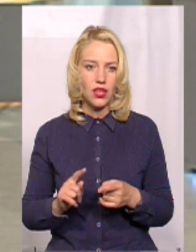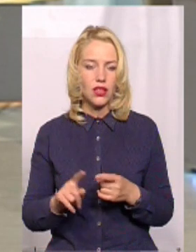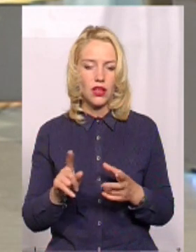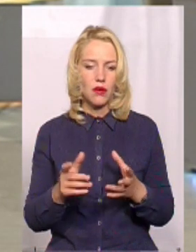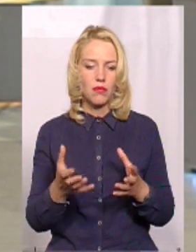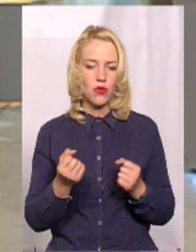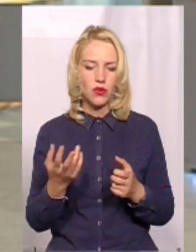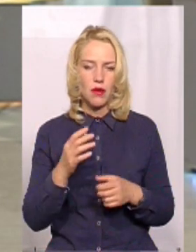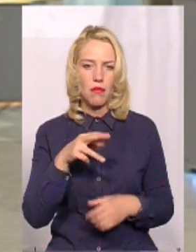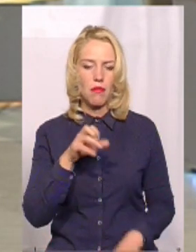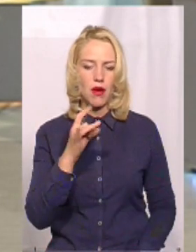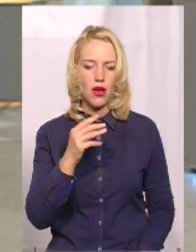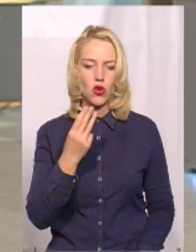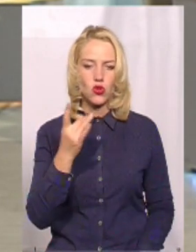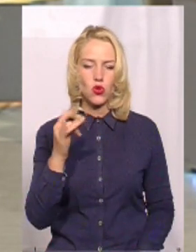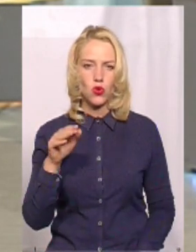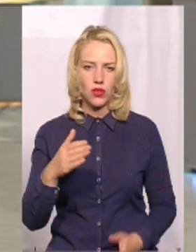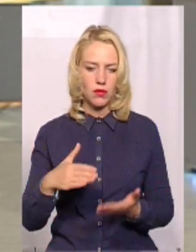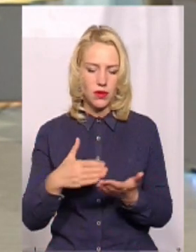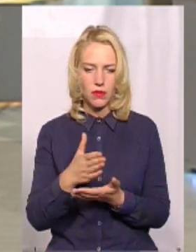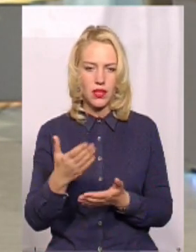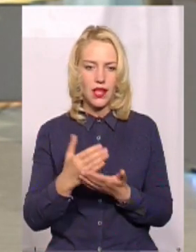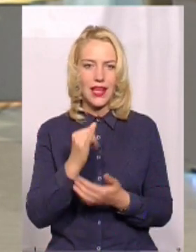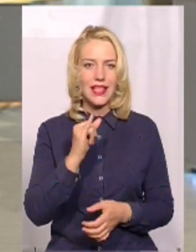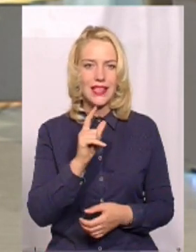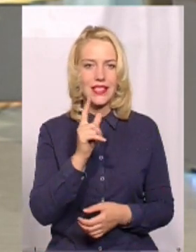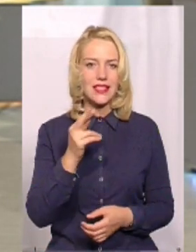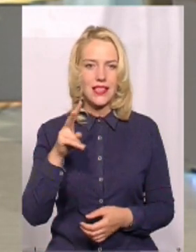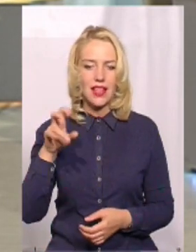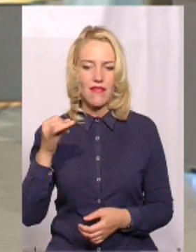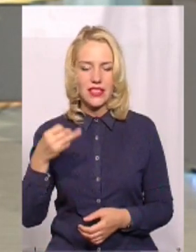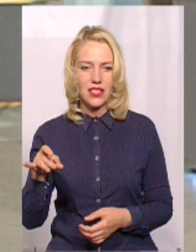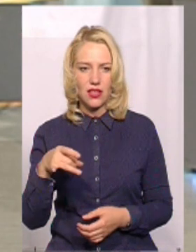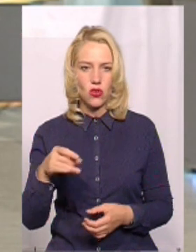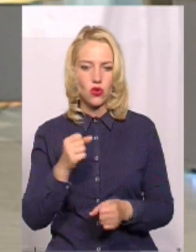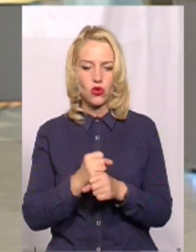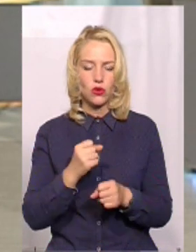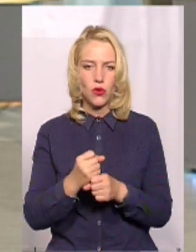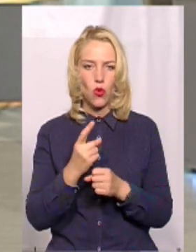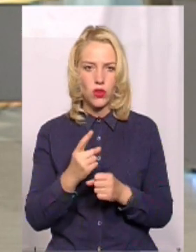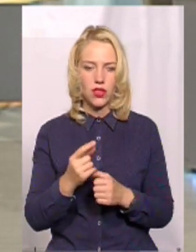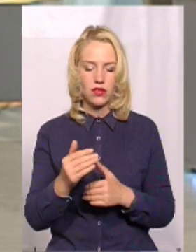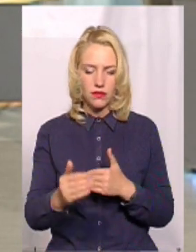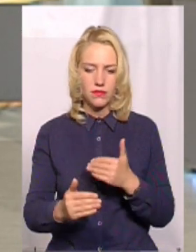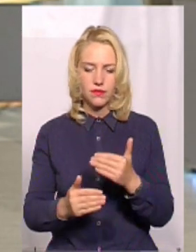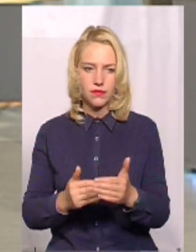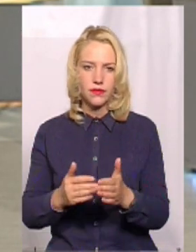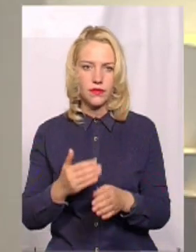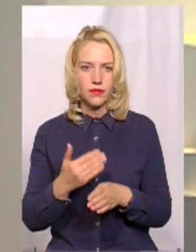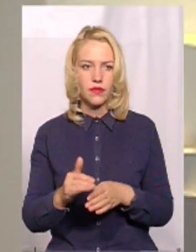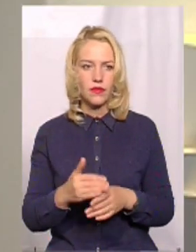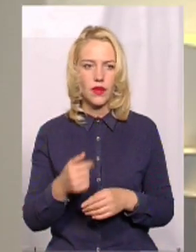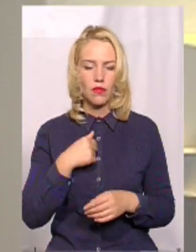маршрутний принцип, я беру чисто, візьмемо Ізяславський район. Вони розробили один об'єкт. Ізяслав-Білотин через Мех. А от ми про